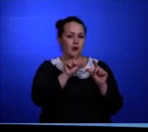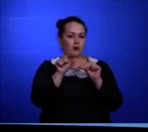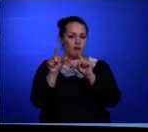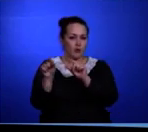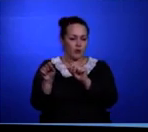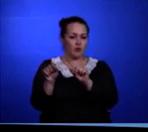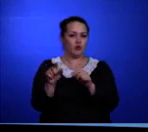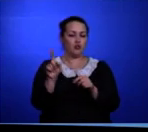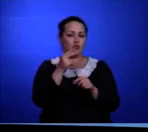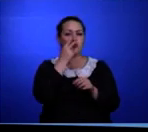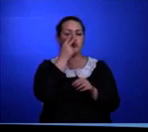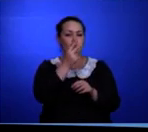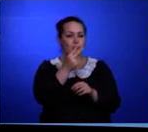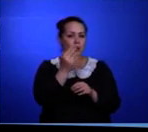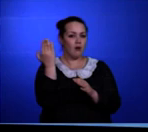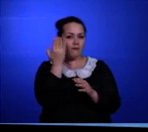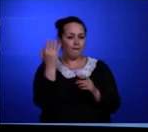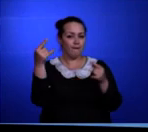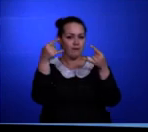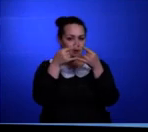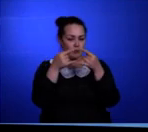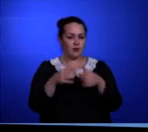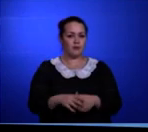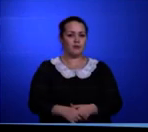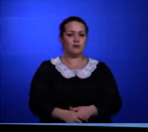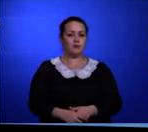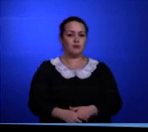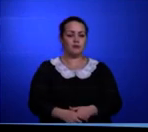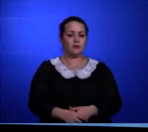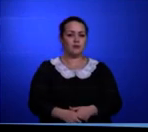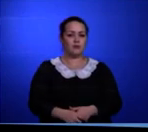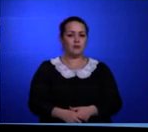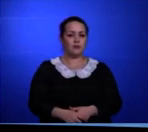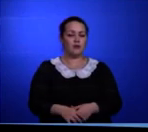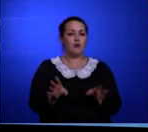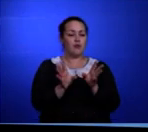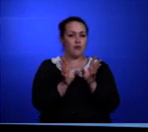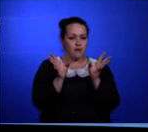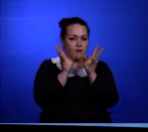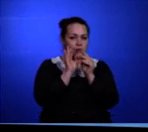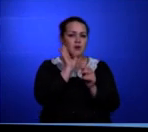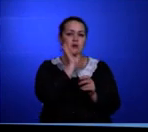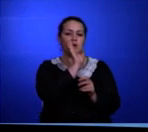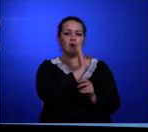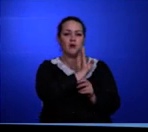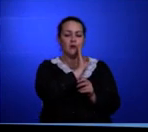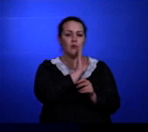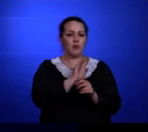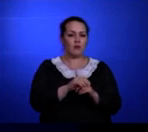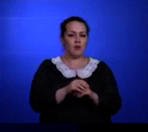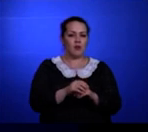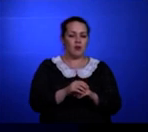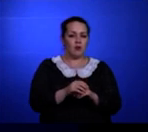для показа фильмов. Они с матерью примостились на тюках шерсти